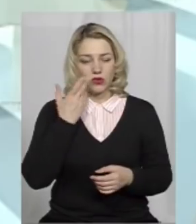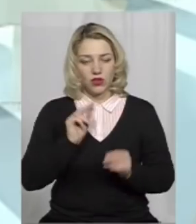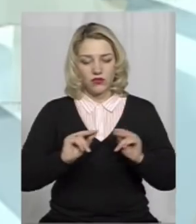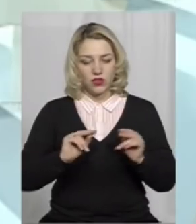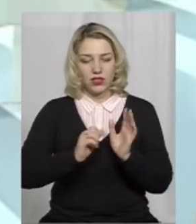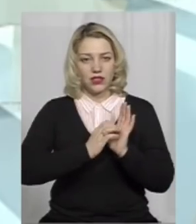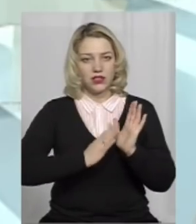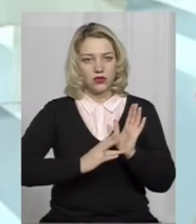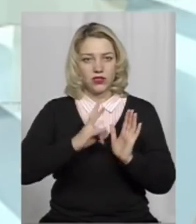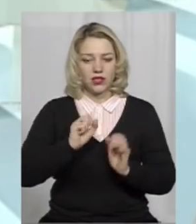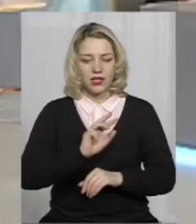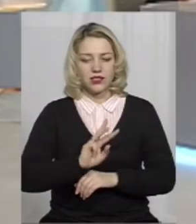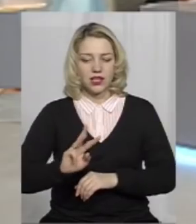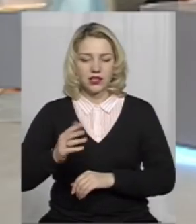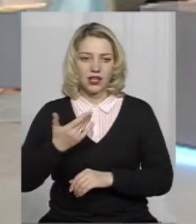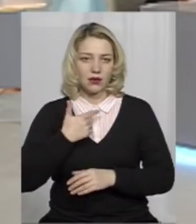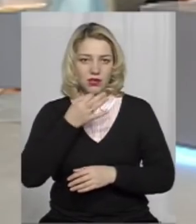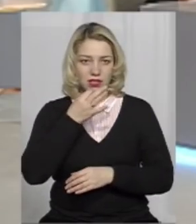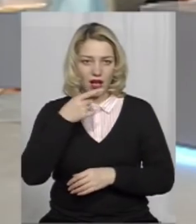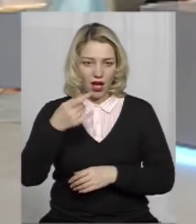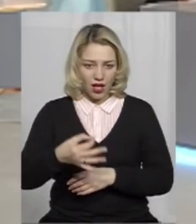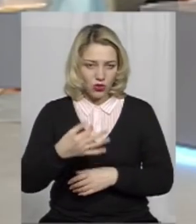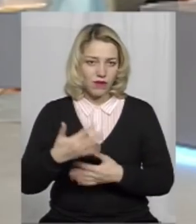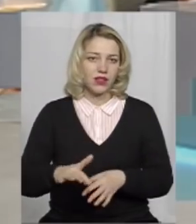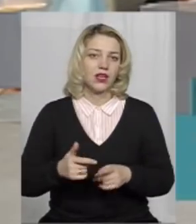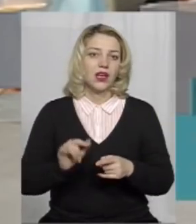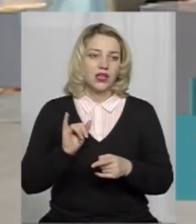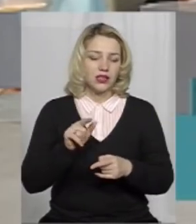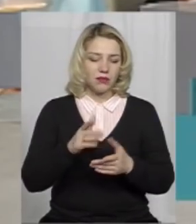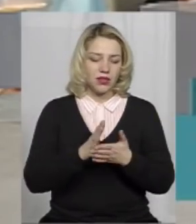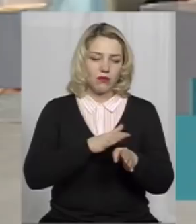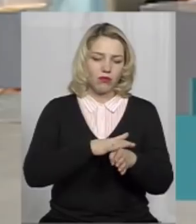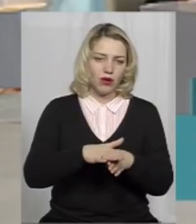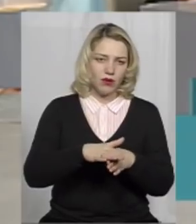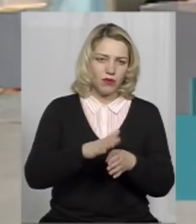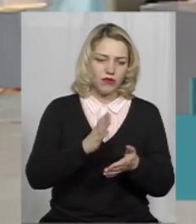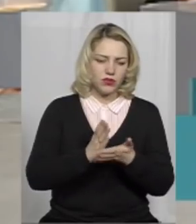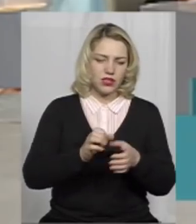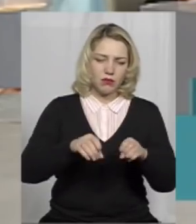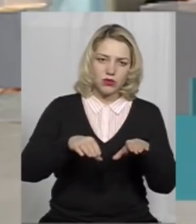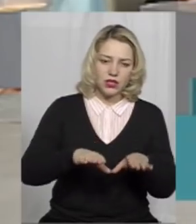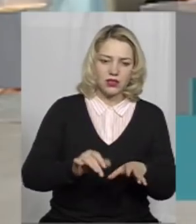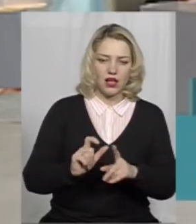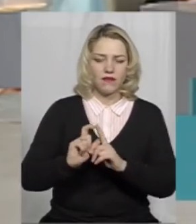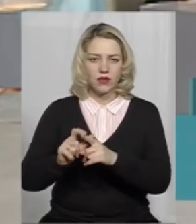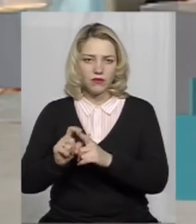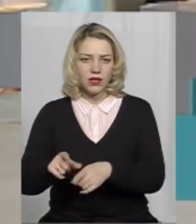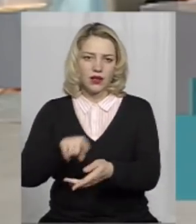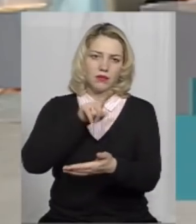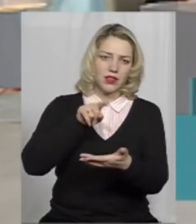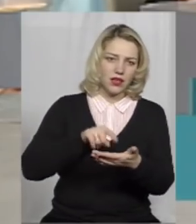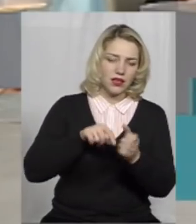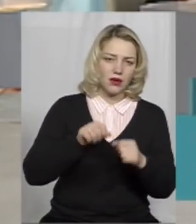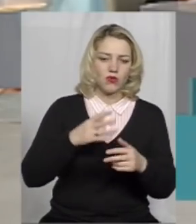реєструється на сайті, про який ви згадували, і, до речі, там є повністю і постанова, і відповіді на питання можна задати, і